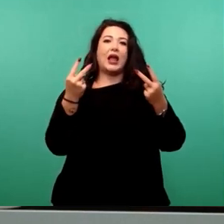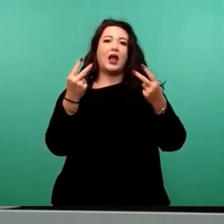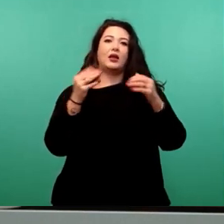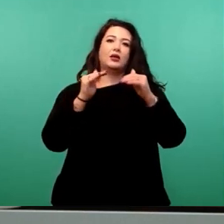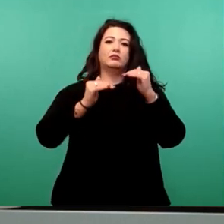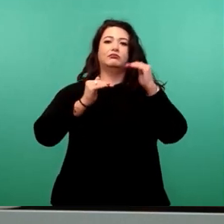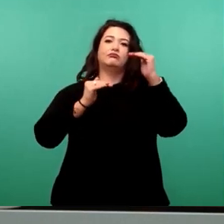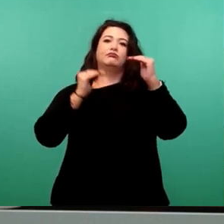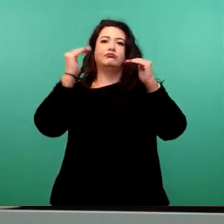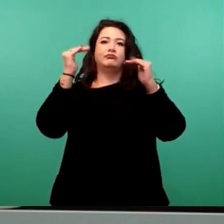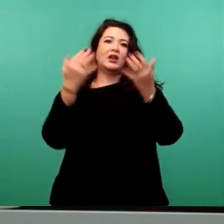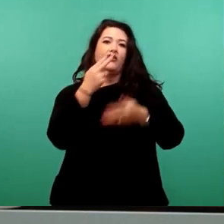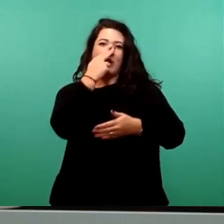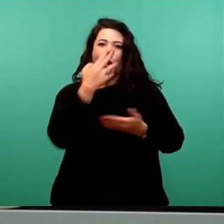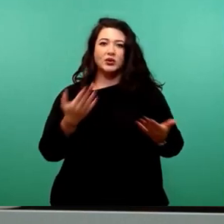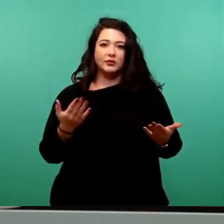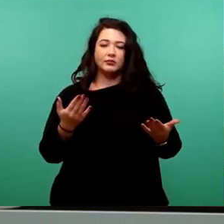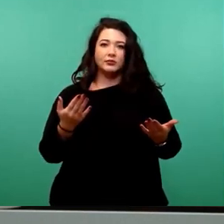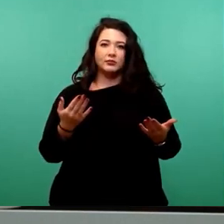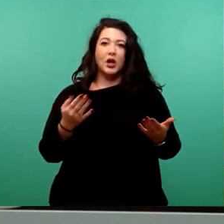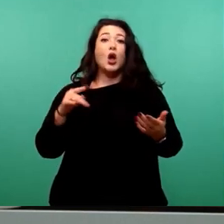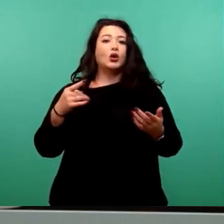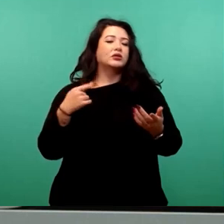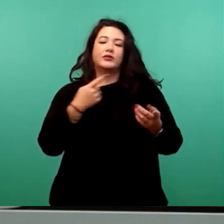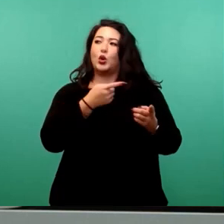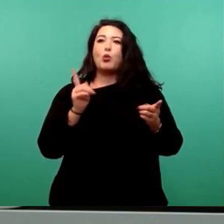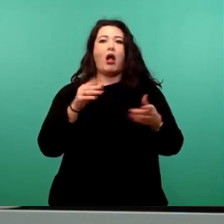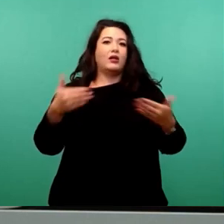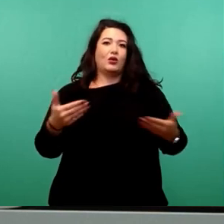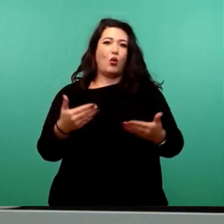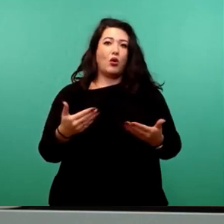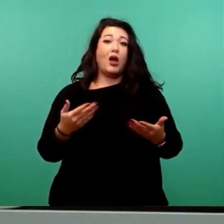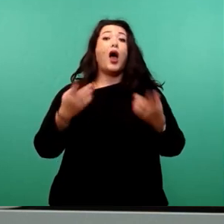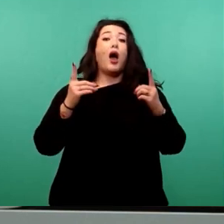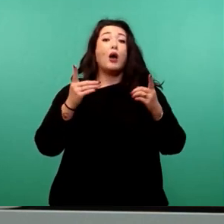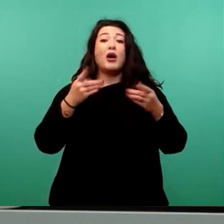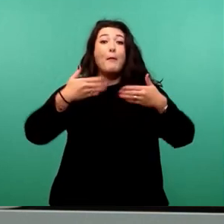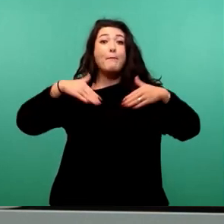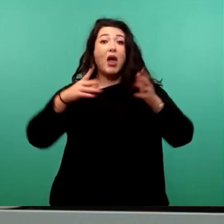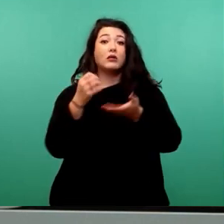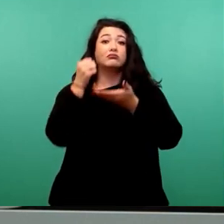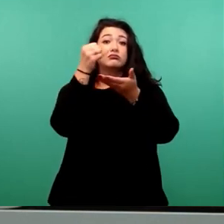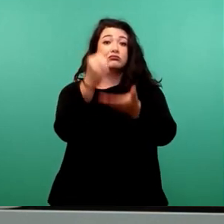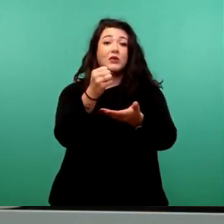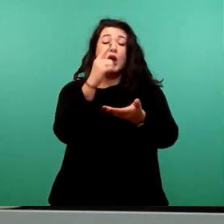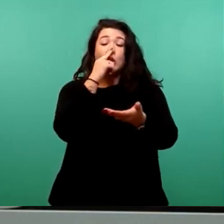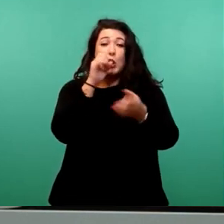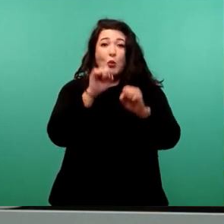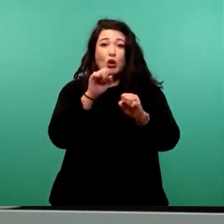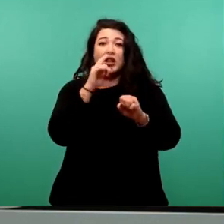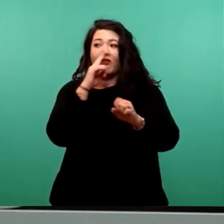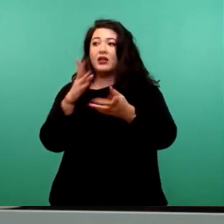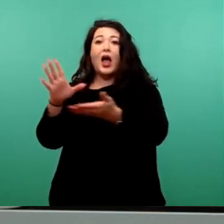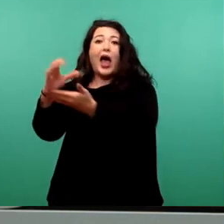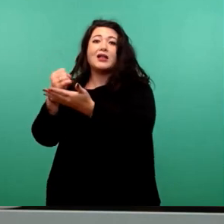Bereichen ja auch üblicherweise der Fall ist. Mehr Mittel geht nur dann, wenn wir mehr Mittel auf der Einnahmeseite